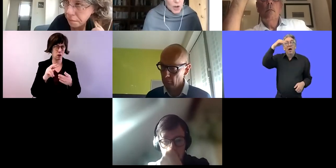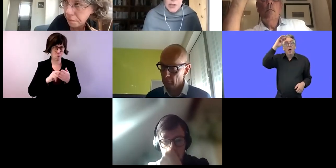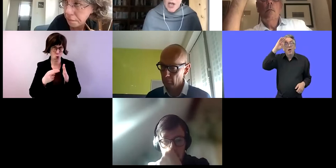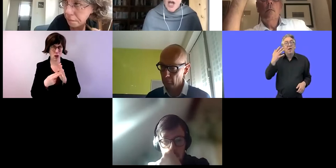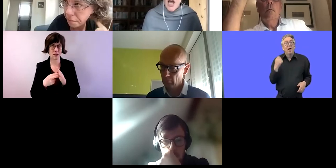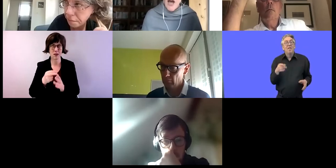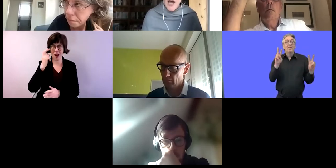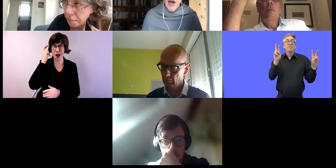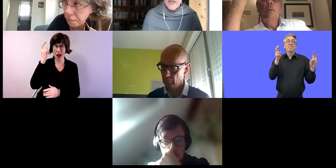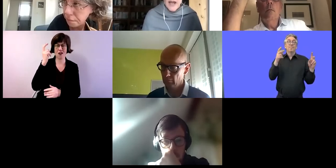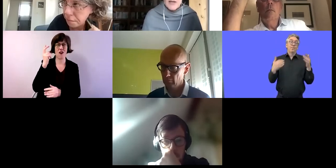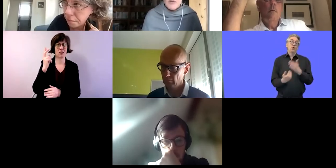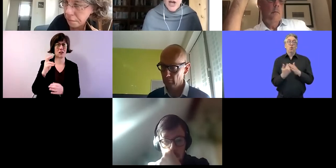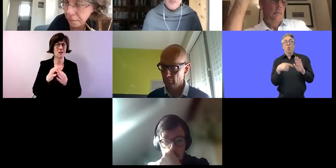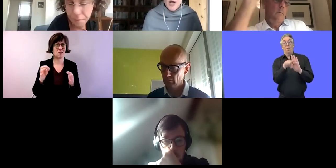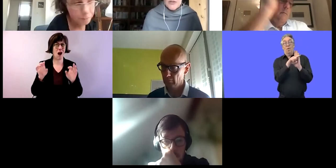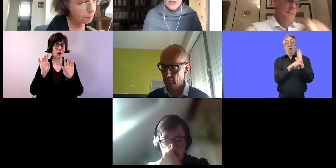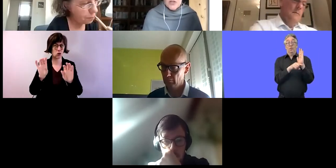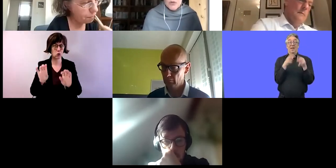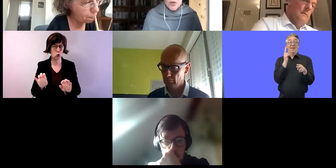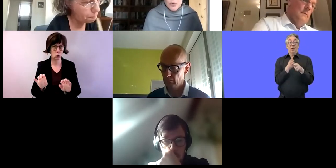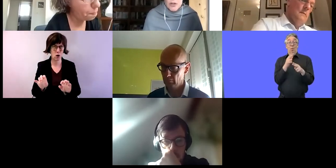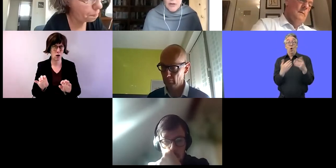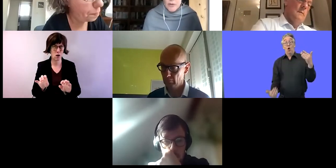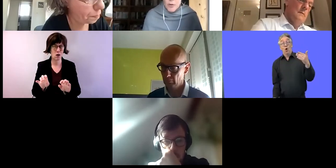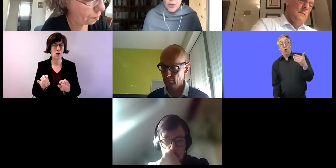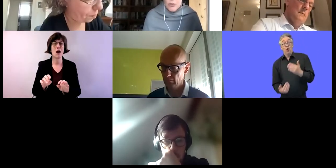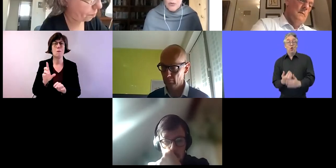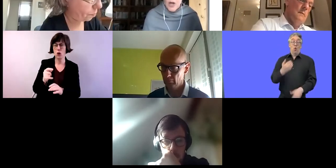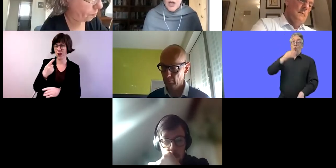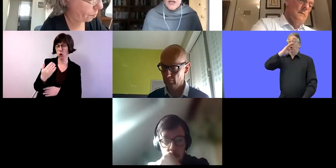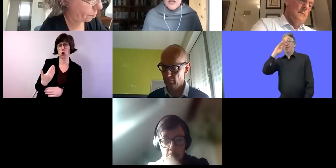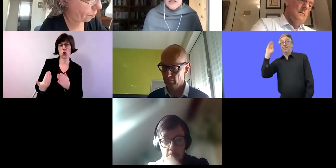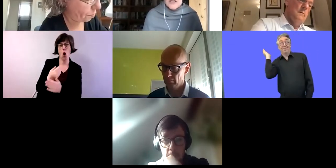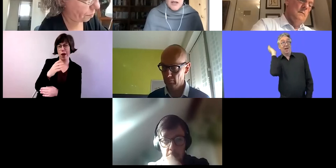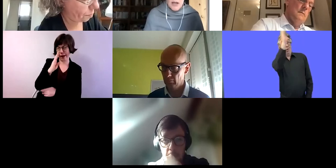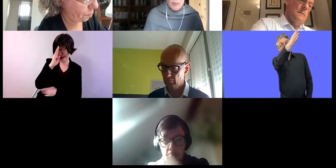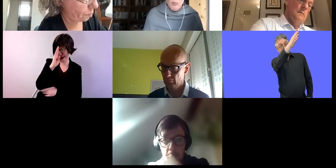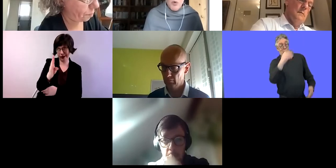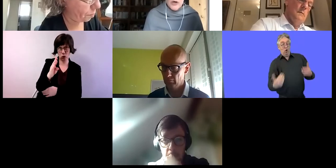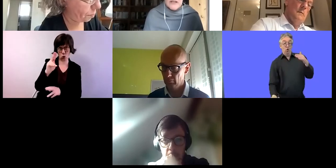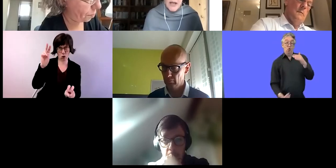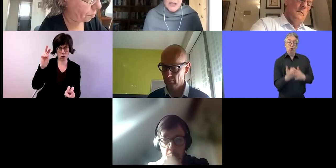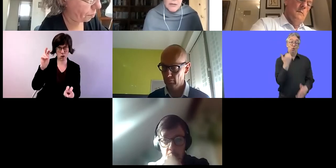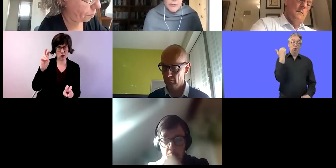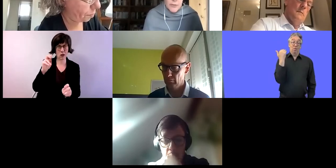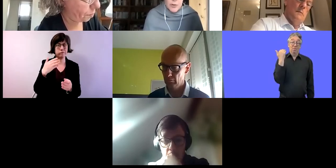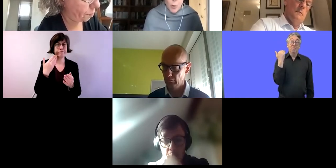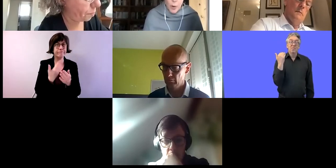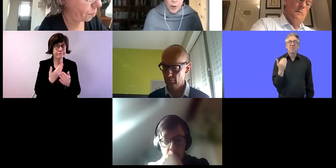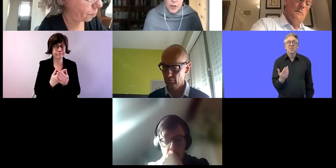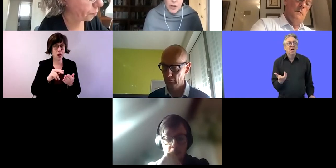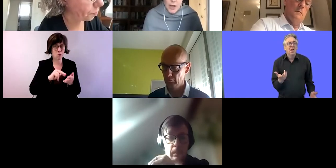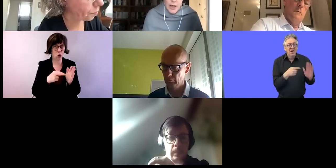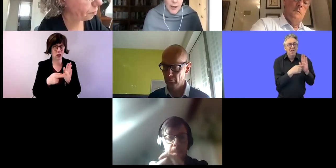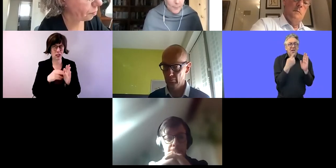erwachsenen Tagesdiensten unter dem Titel New Directions, neue Richtungen. Durch diese Politik wollen wir sicherstellen, dass